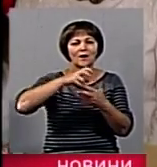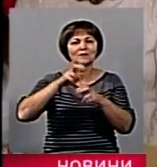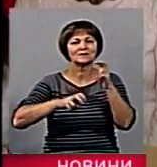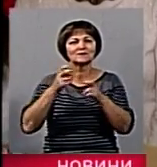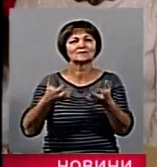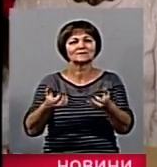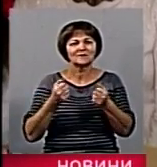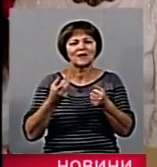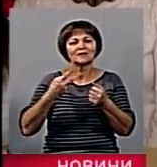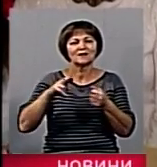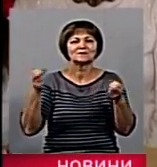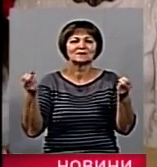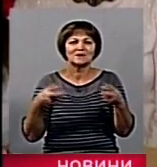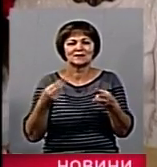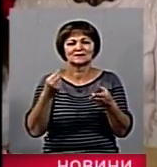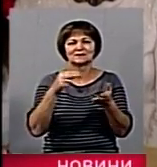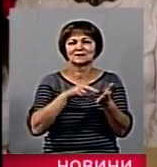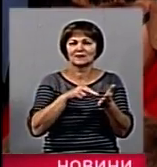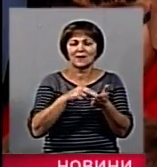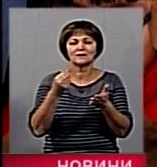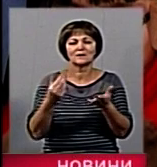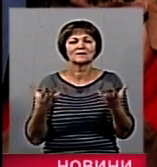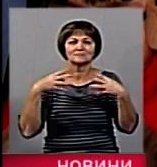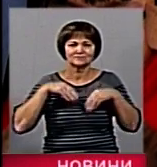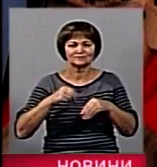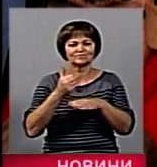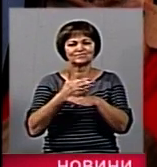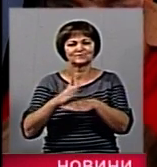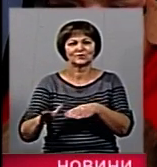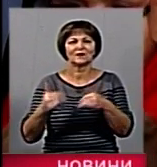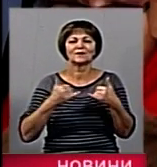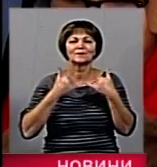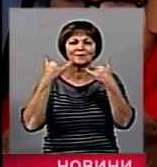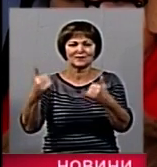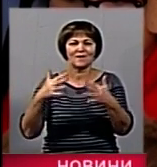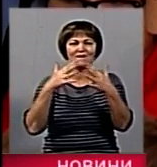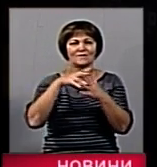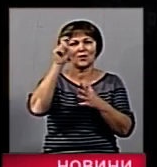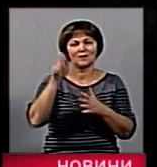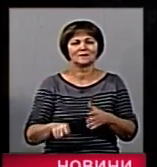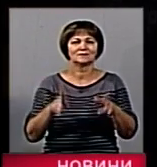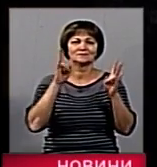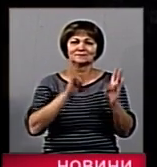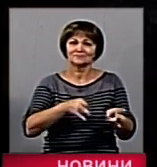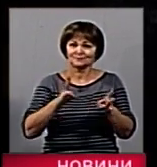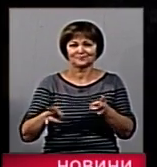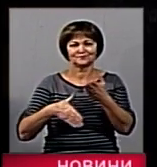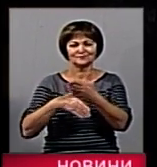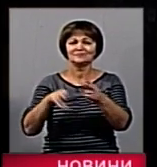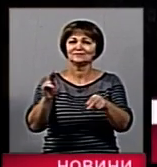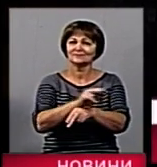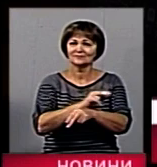приймають на переробку за спеціальною ціною. Виручені кошти перераховують на допомогу у протезуванні бійцям АТО. Вони